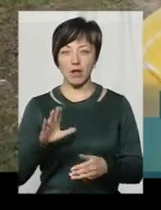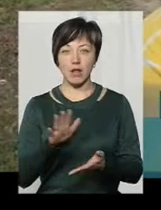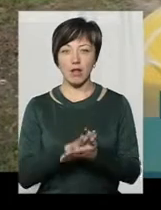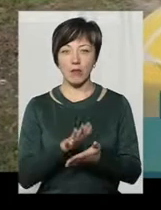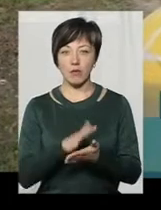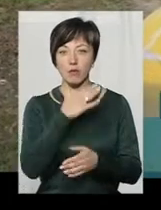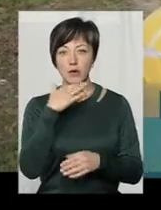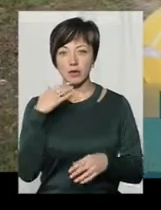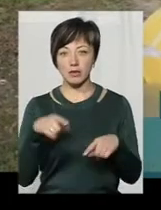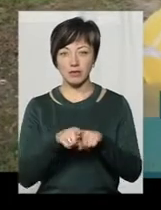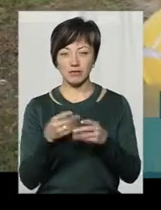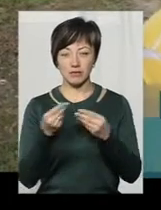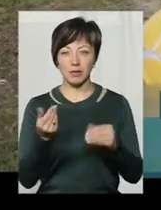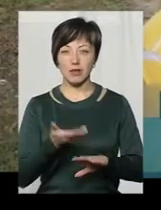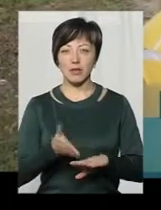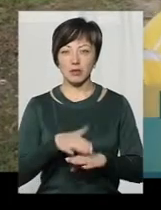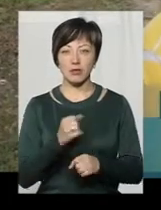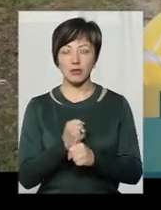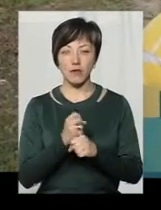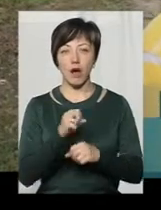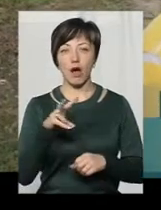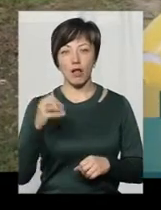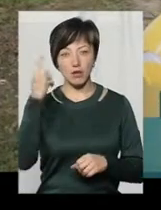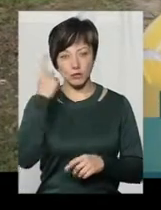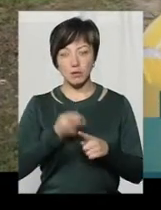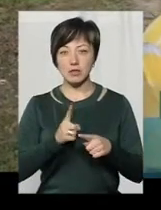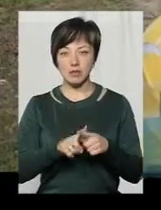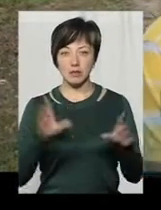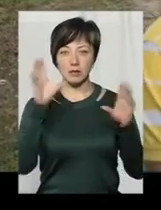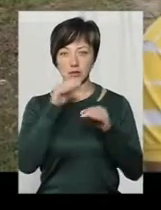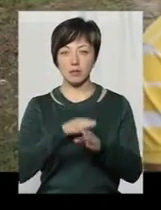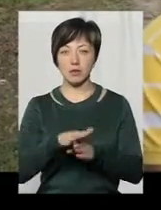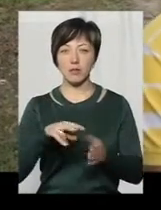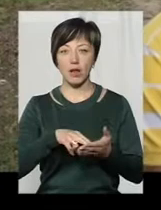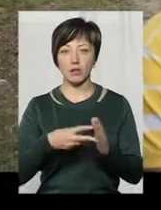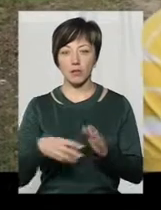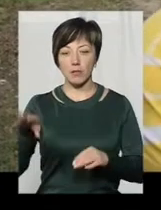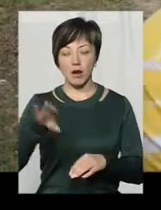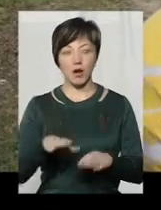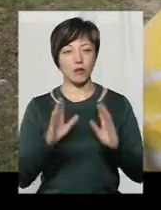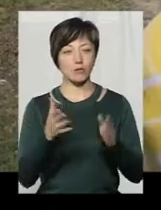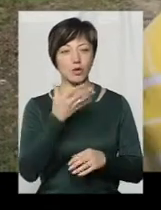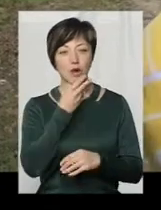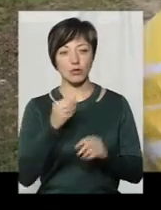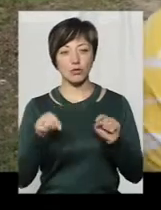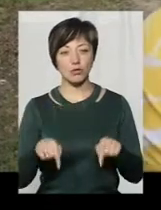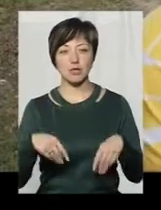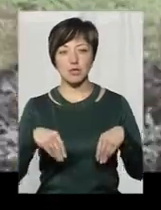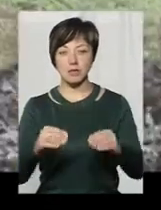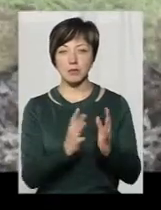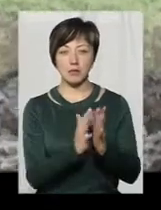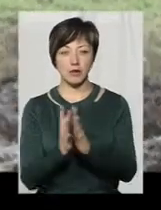він такий рідкий, тяжко працювати, але думаю, ми з цією роботою справимося, сплануємо берега, буде гарно тут, засіюємо